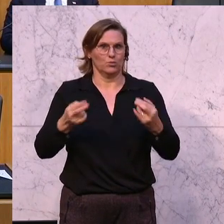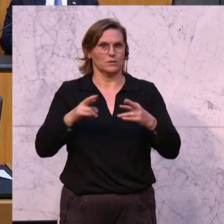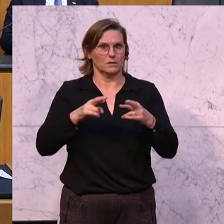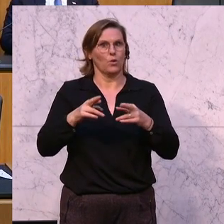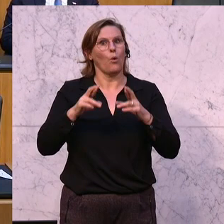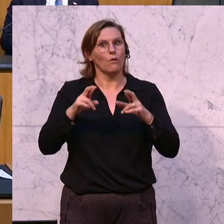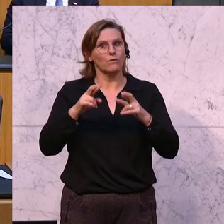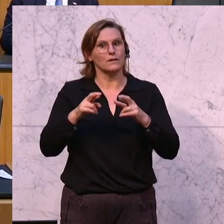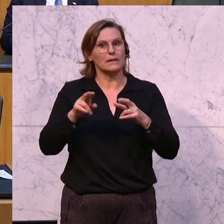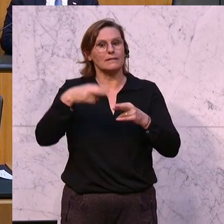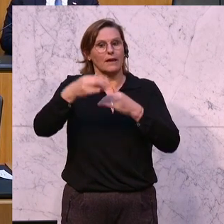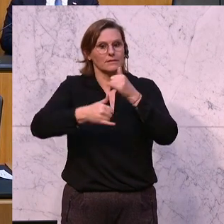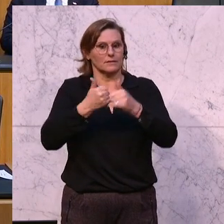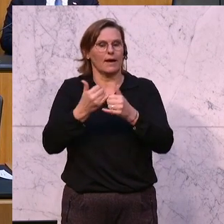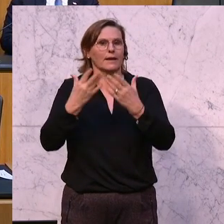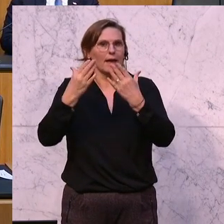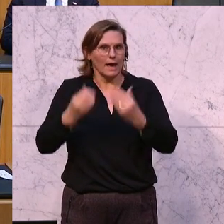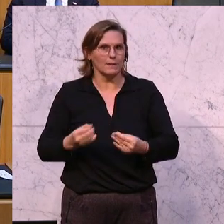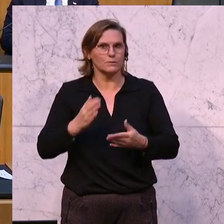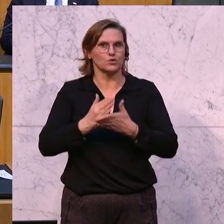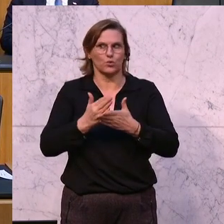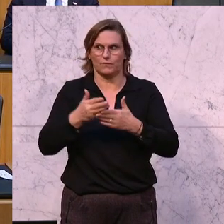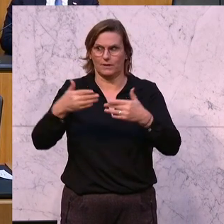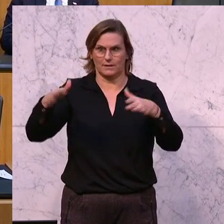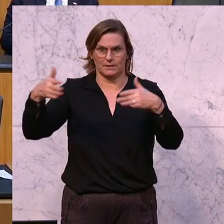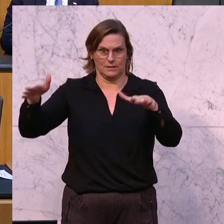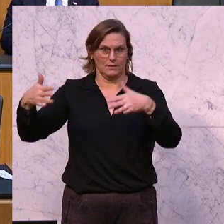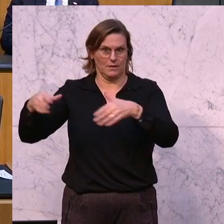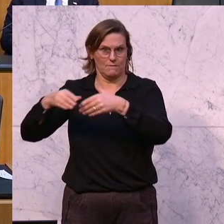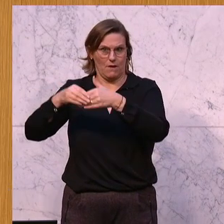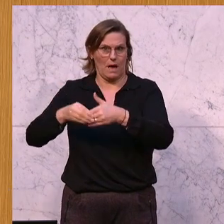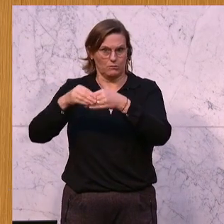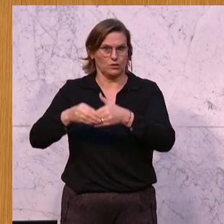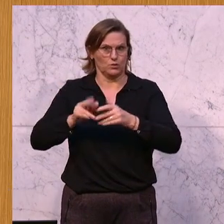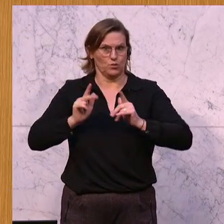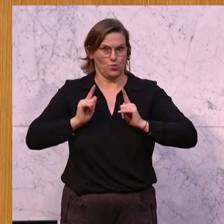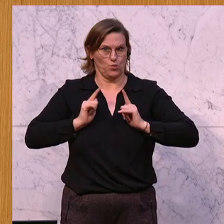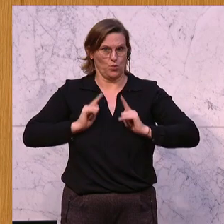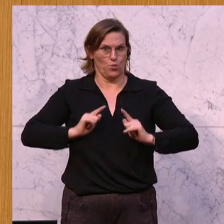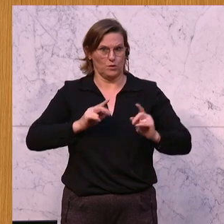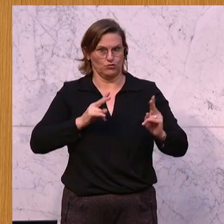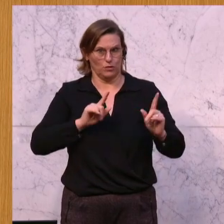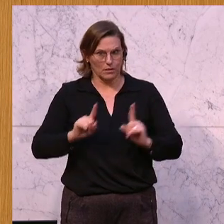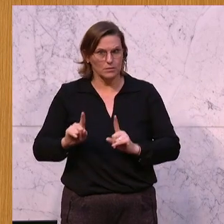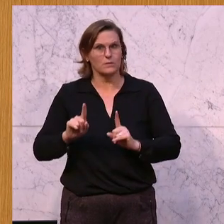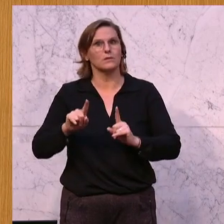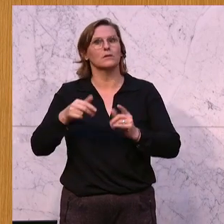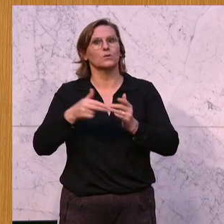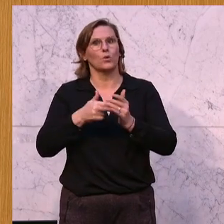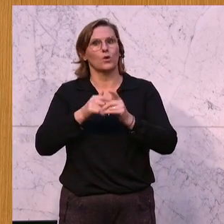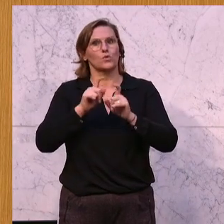spätestens im Herbst nächsten Jahres endlich in den mehrsverdienten Ruhestand verabschieden wird, dann wird sie der österreichischen Bevölkerung einen zusätzlichen